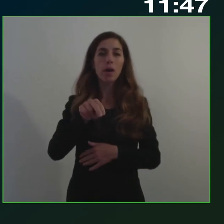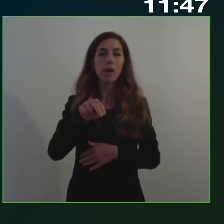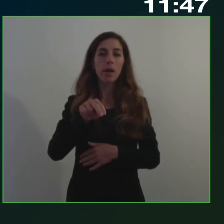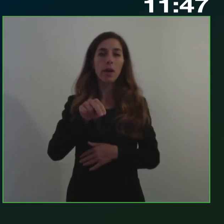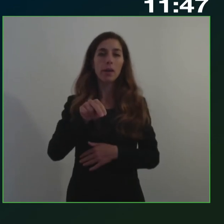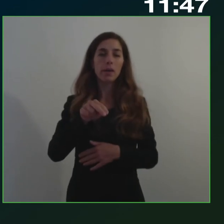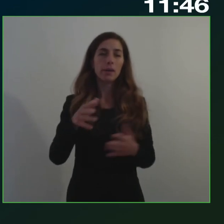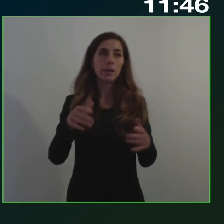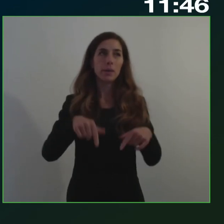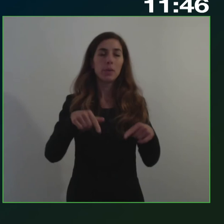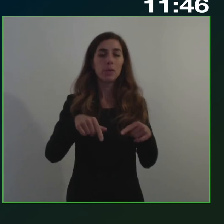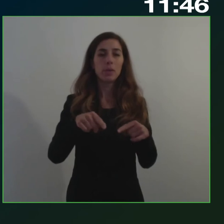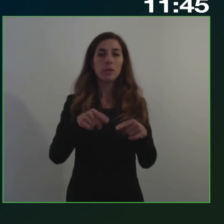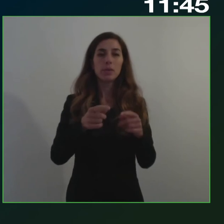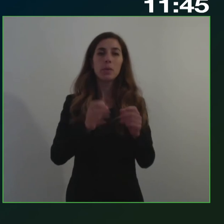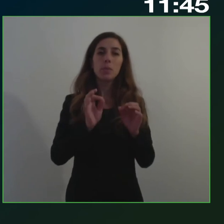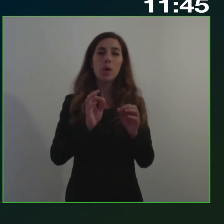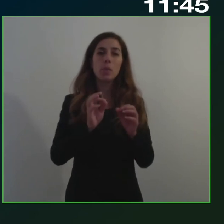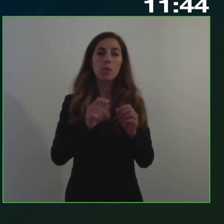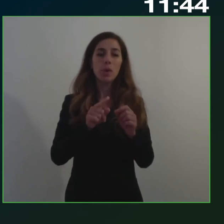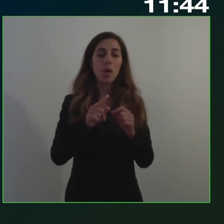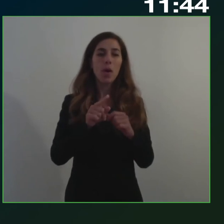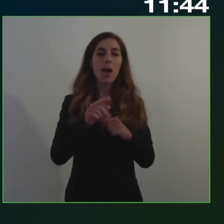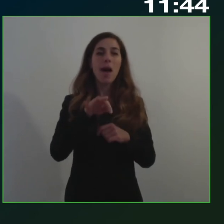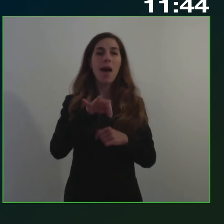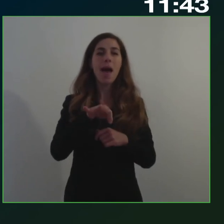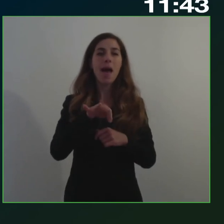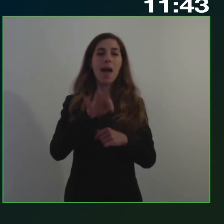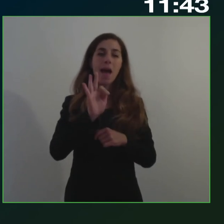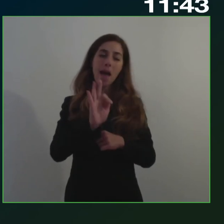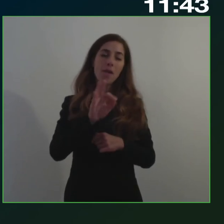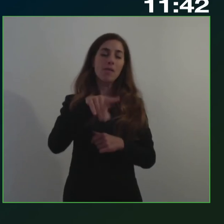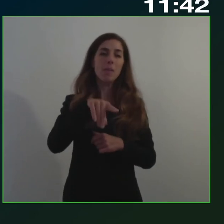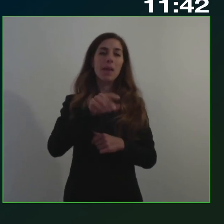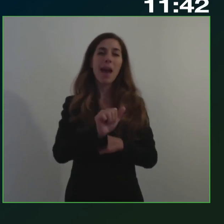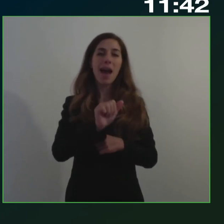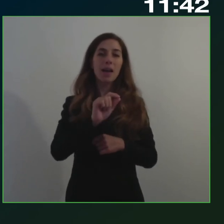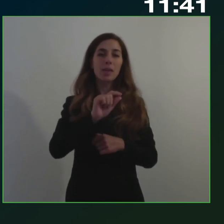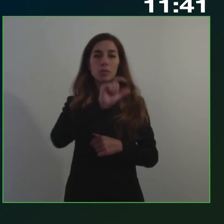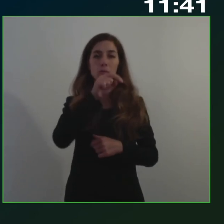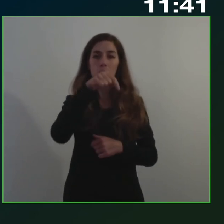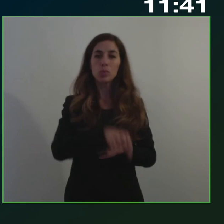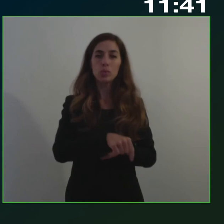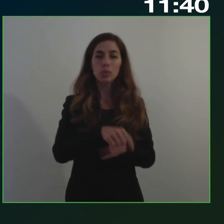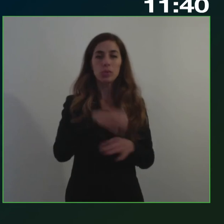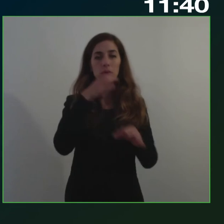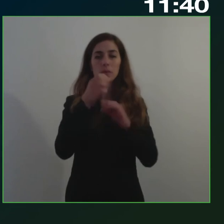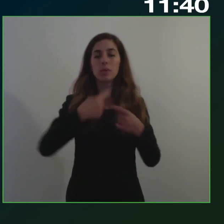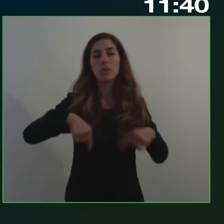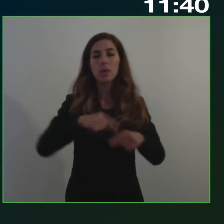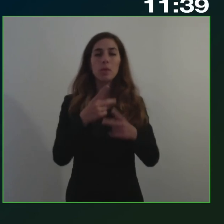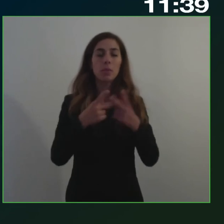l'evento del forum più assurdo è il luogo dove quest'anno evidentemente cerchiamo di comunicare quello che